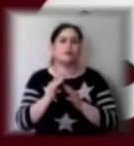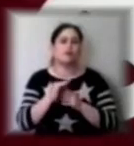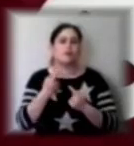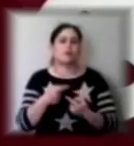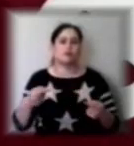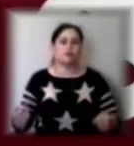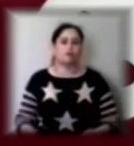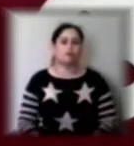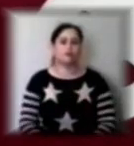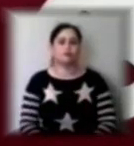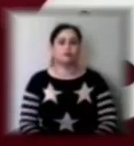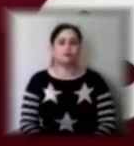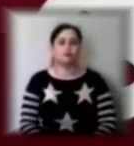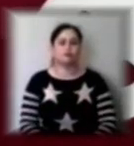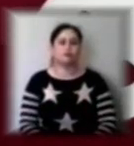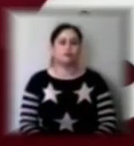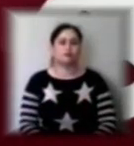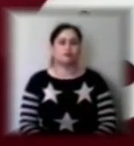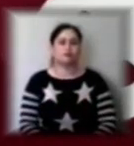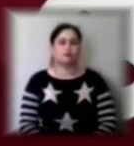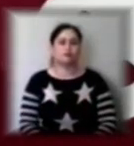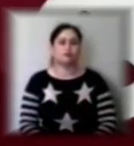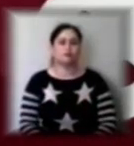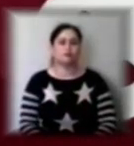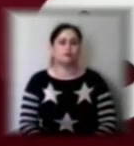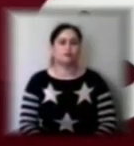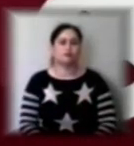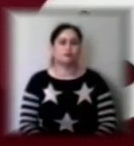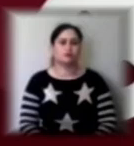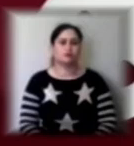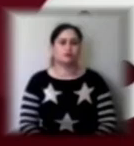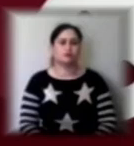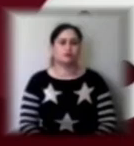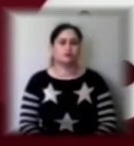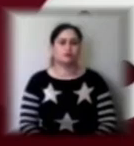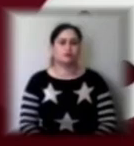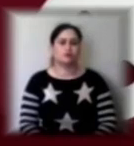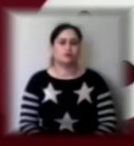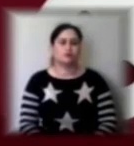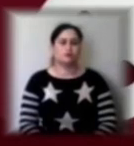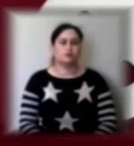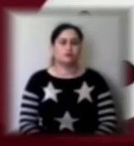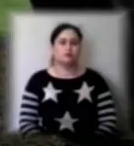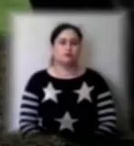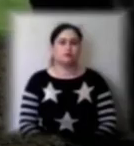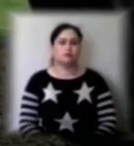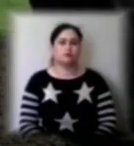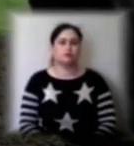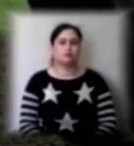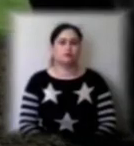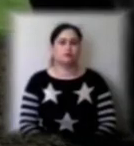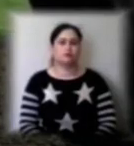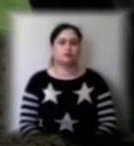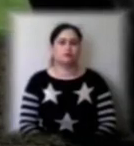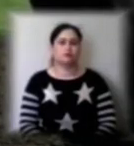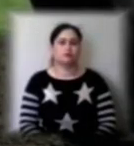на допомогу медичним працівникам, а знов на фонтани, покос, трави і інше. На вулиці